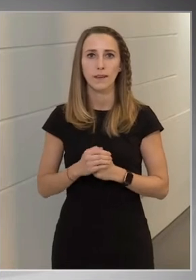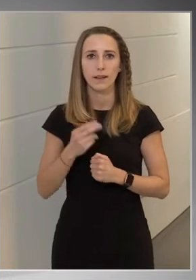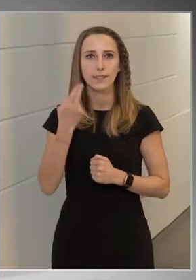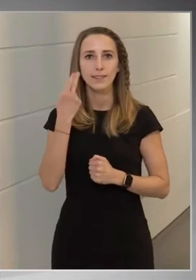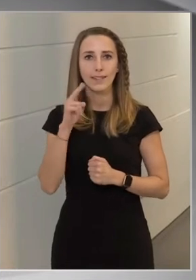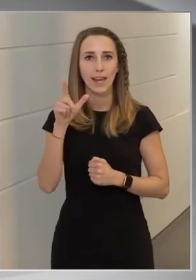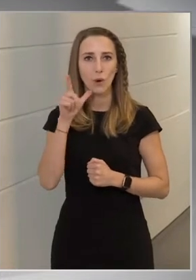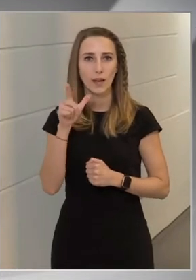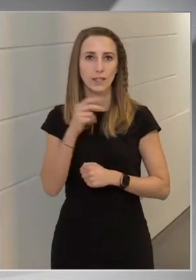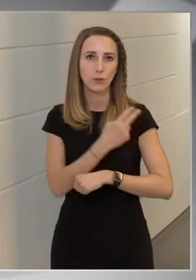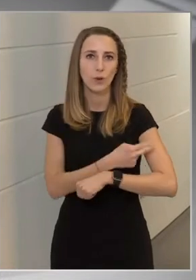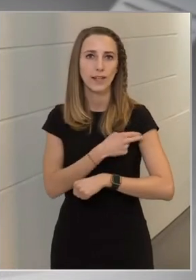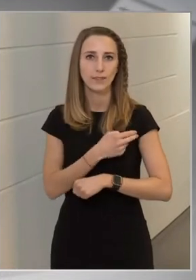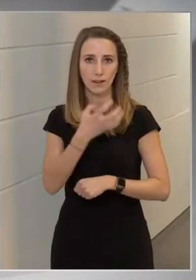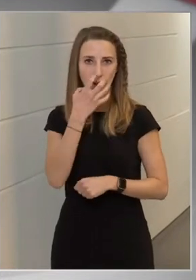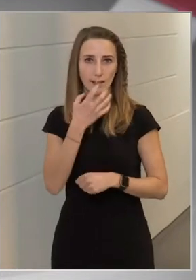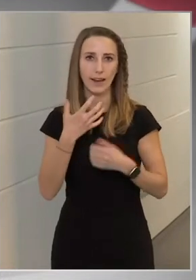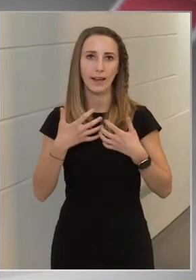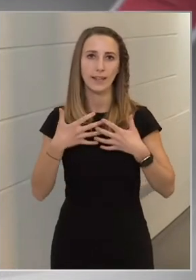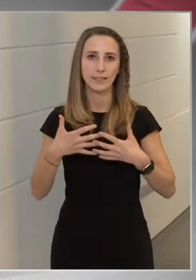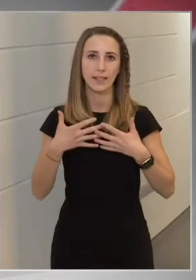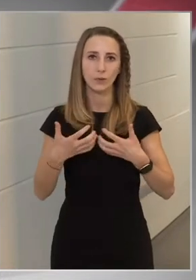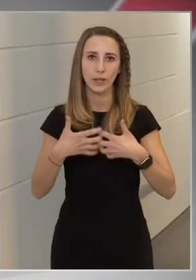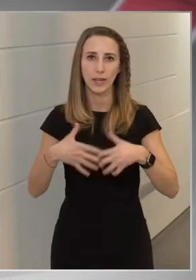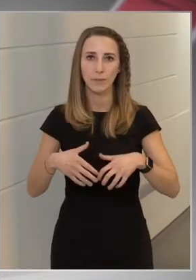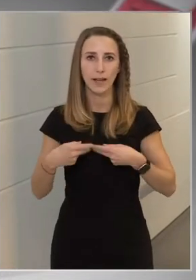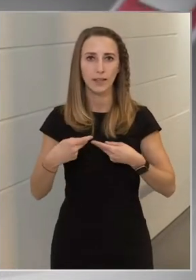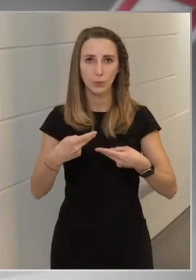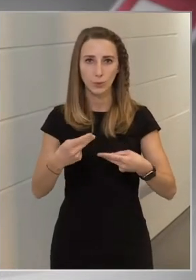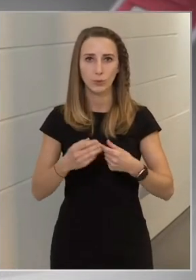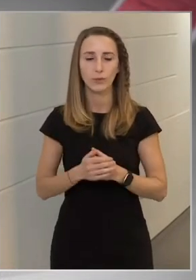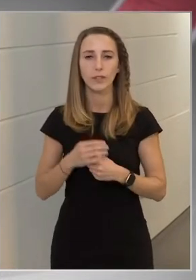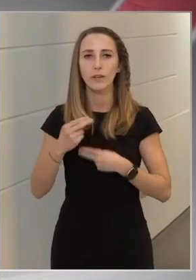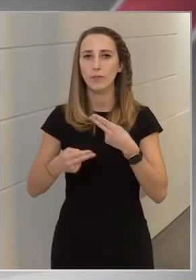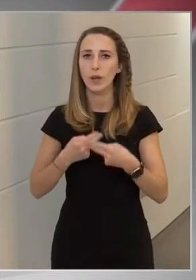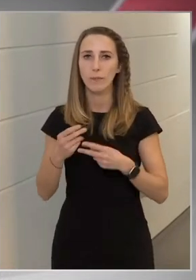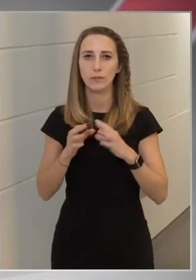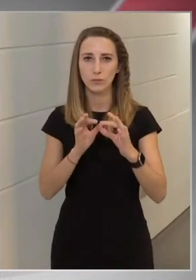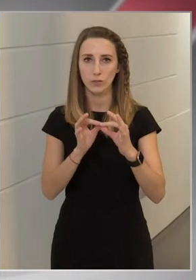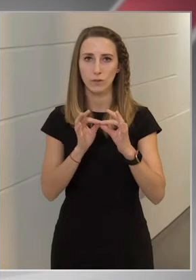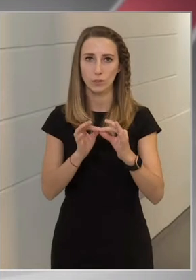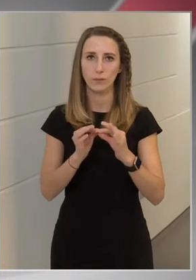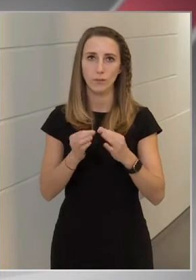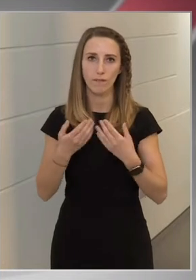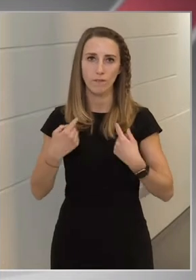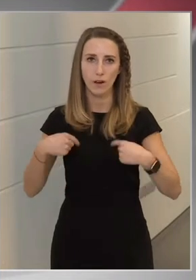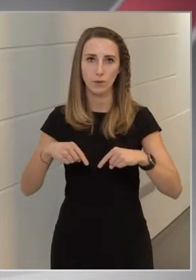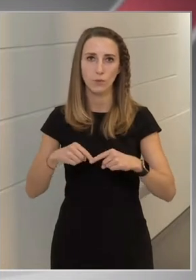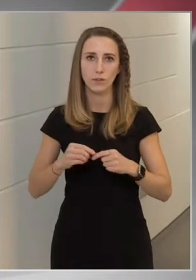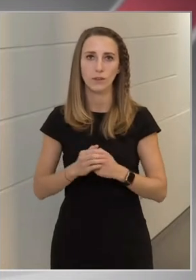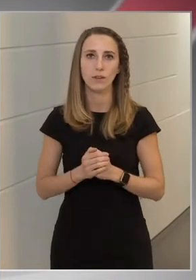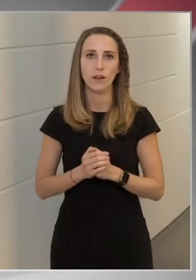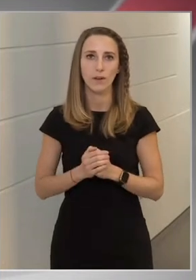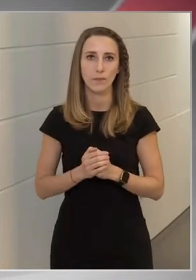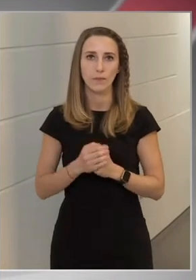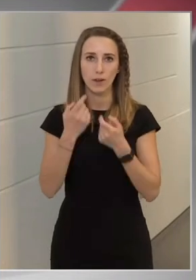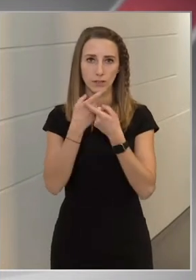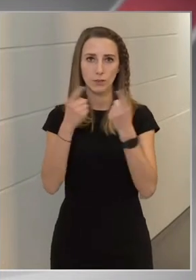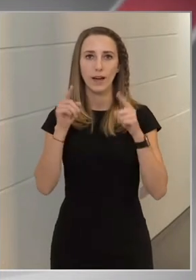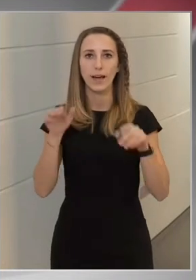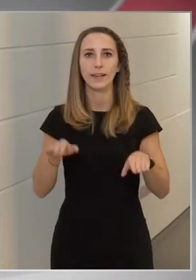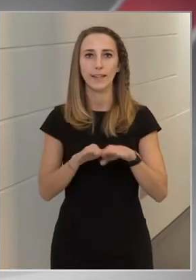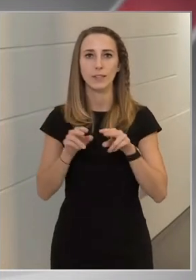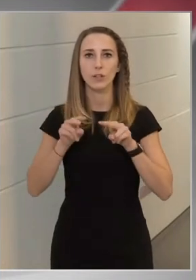kórháznak nélegeztetőgépeket küldtünk, és folyamatos kapcsolatban vagyunk a szlovák társatóságokkal,